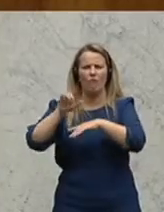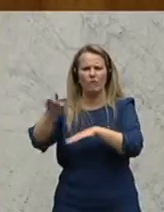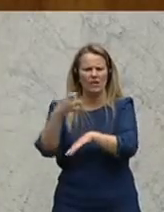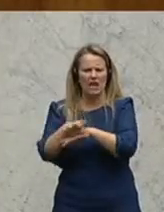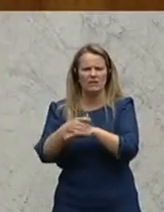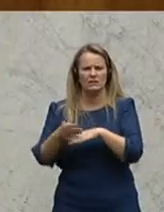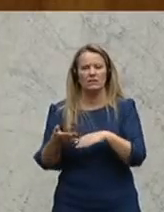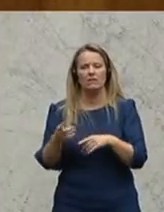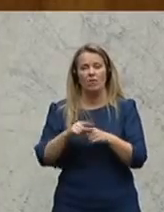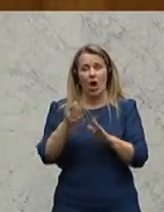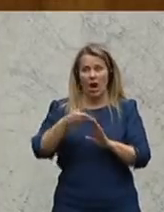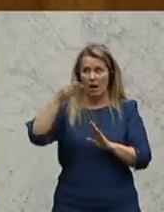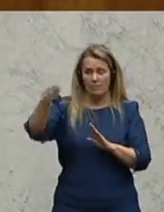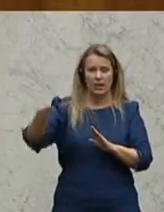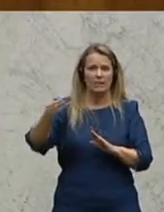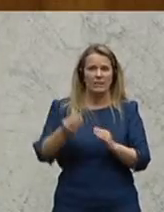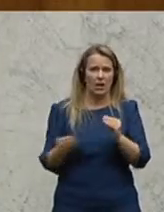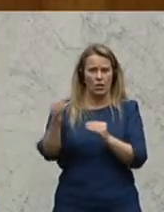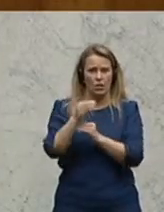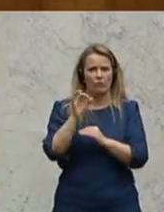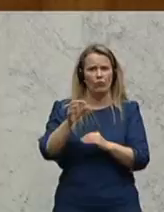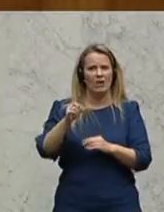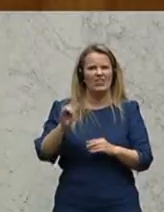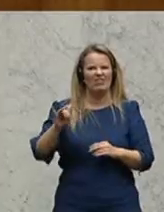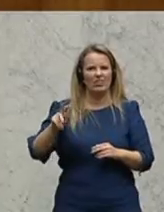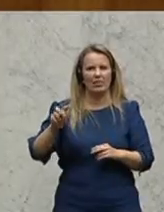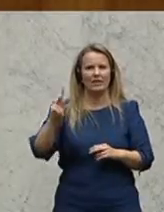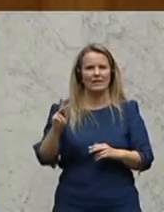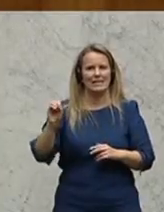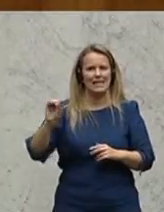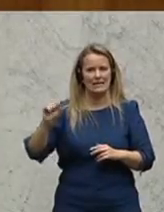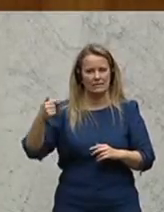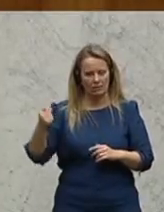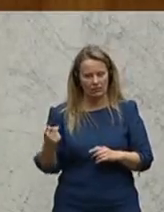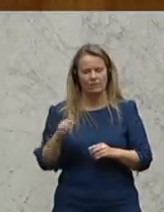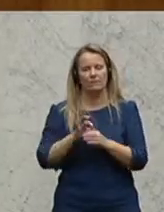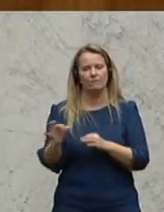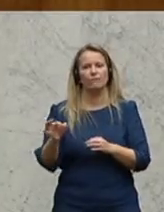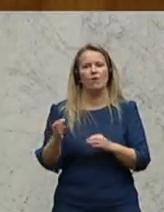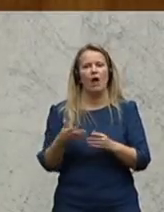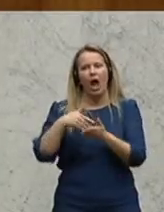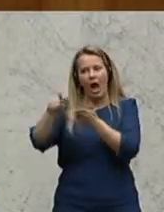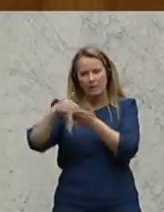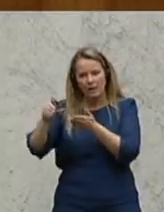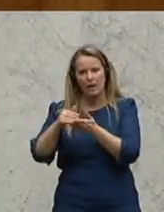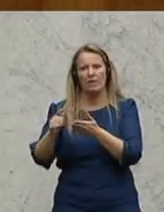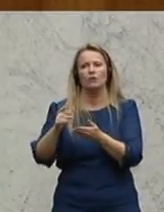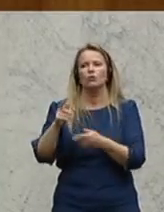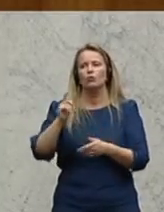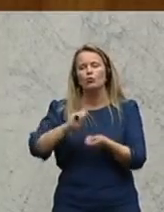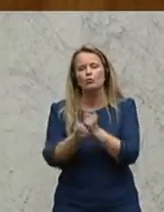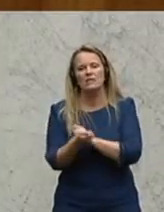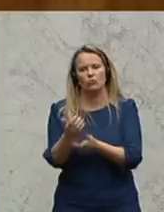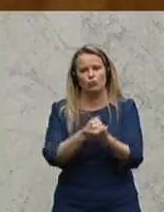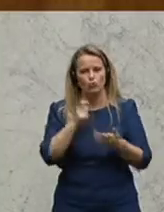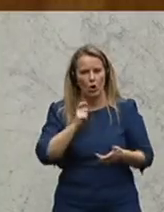mit der Abgabenerhöhung der Dividendenkäst für Unternehmer, mit der Abgabenerhöhung der Dividenden für Kästanleger, mit der Umsatzsteuer